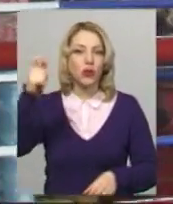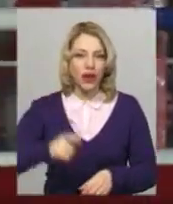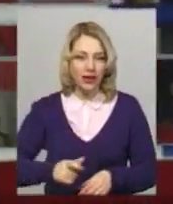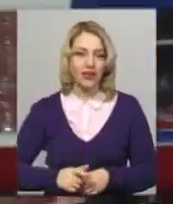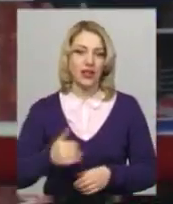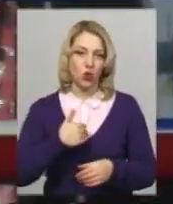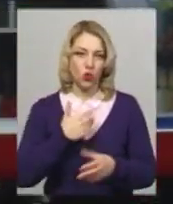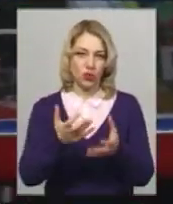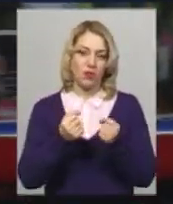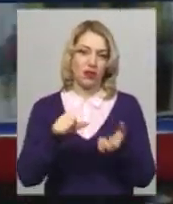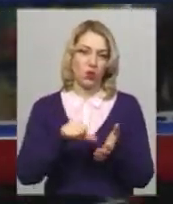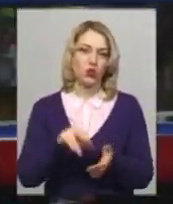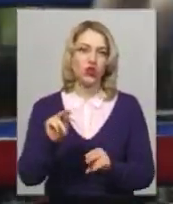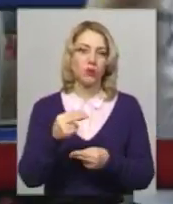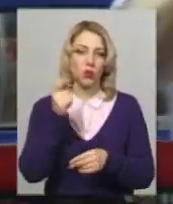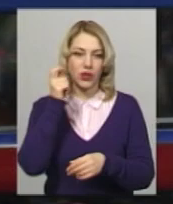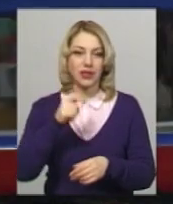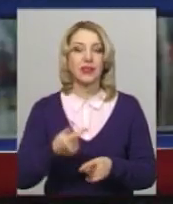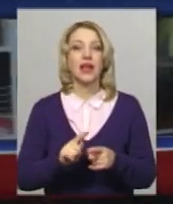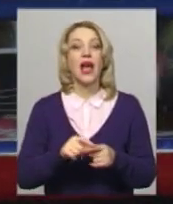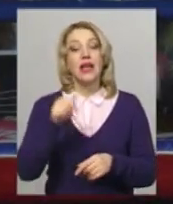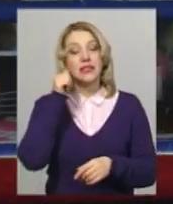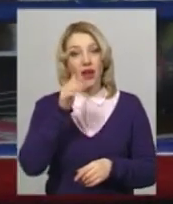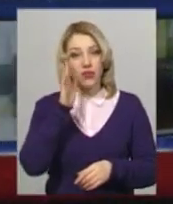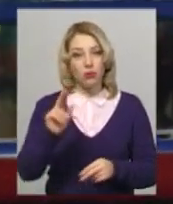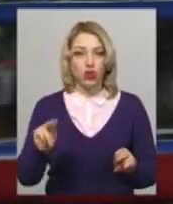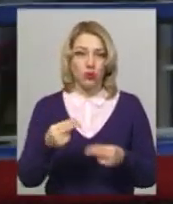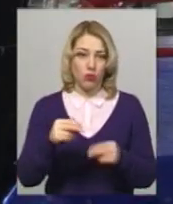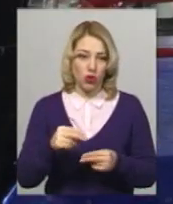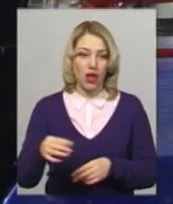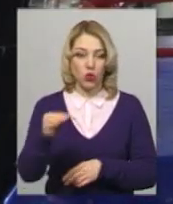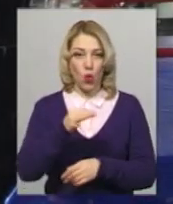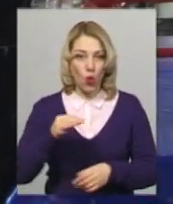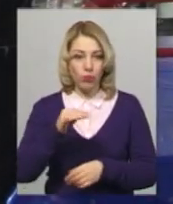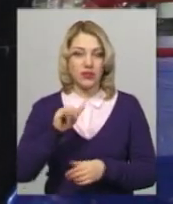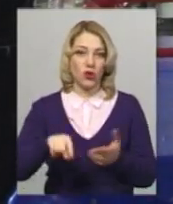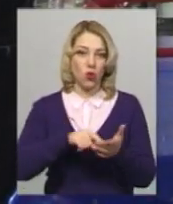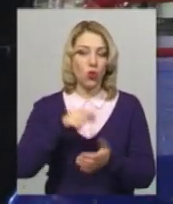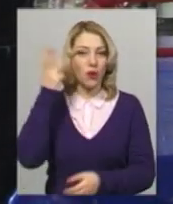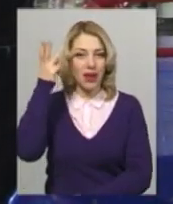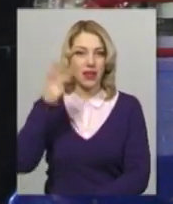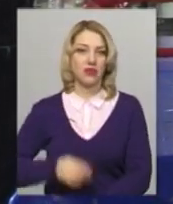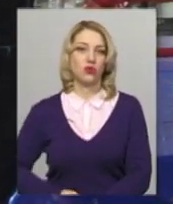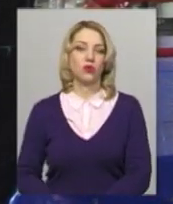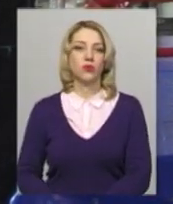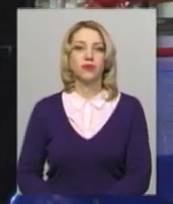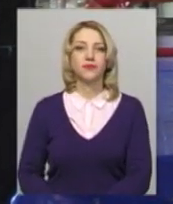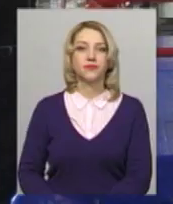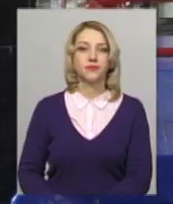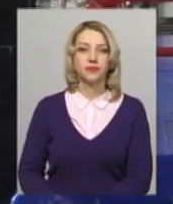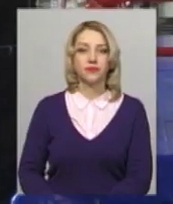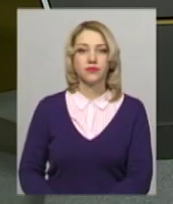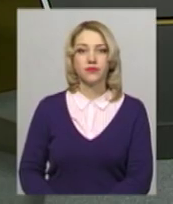України. Чемпіонат області розпочнеться завтра в 11-й годині у Хмельницькому. Андрій Гуменний, Світлана Поробок, Віктор Кривий, новини Поділляцентр.